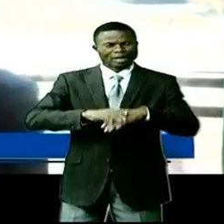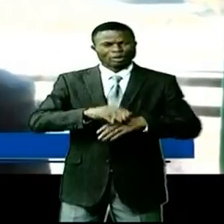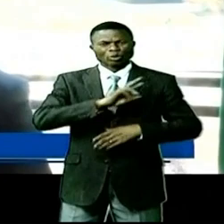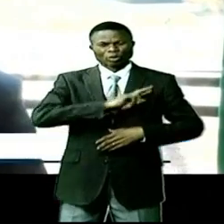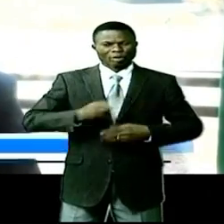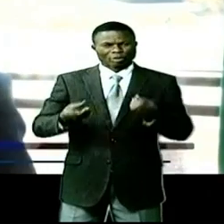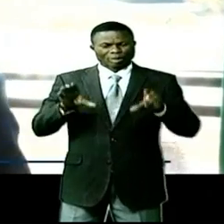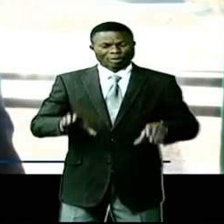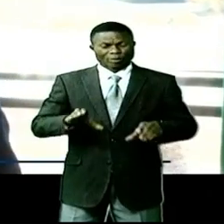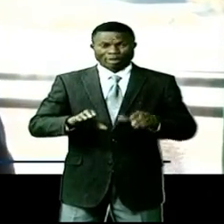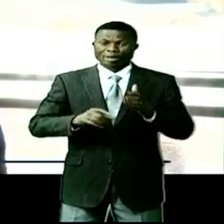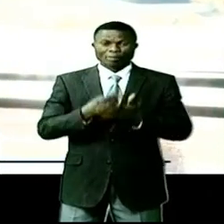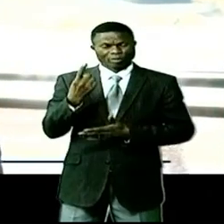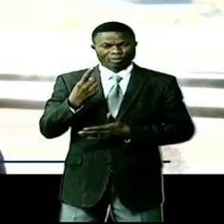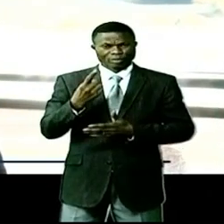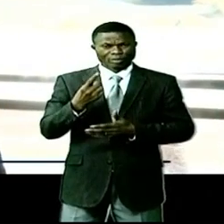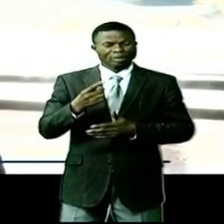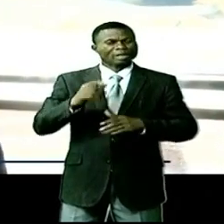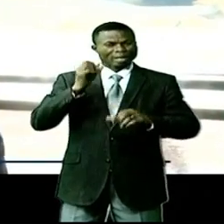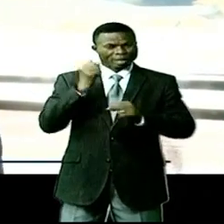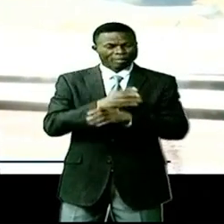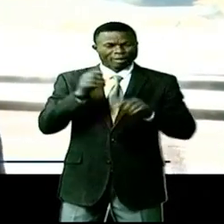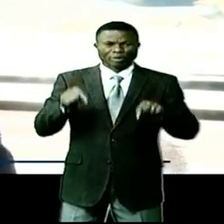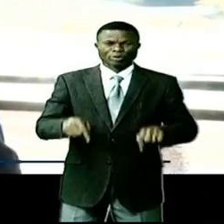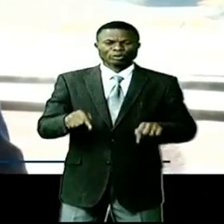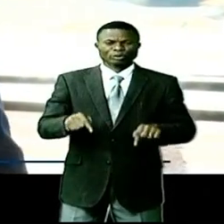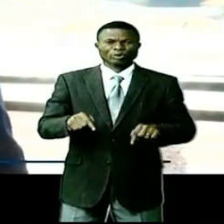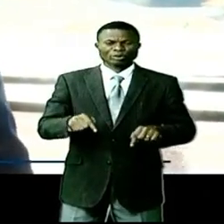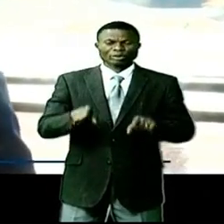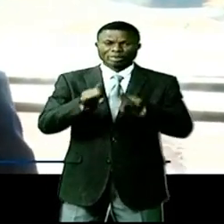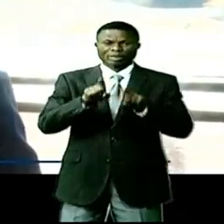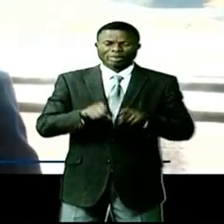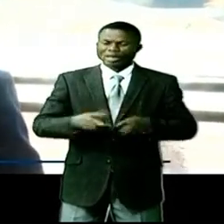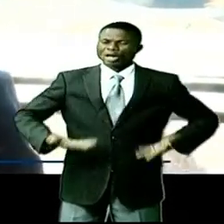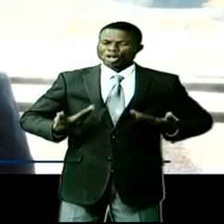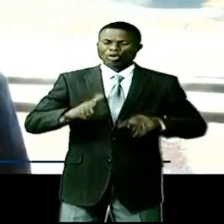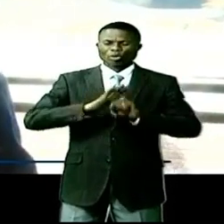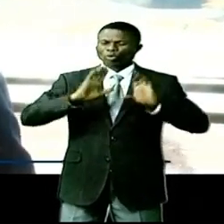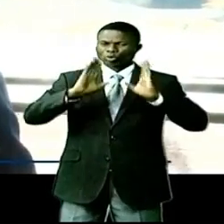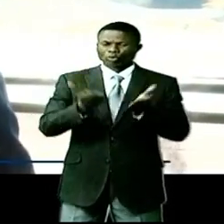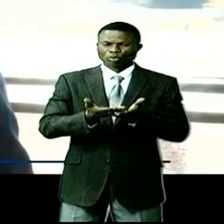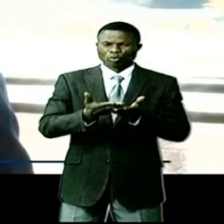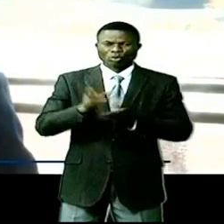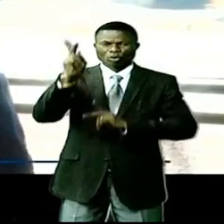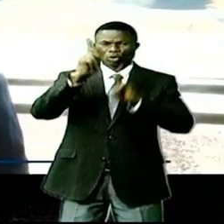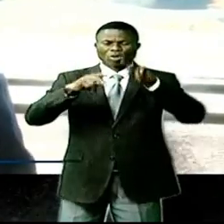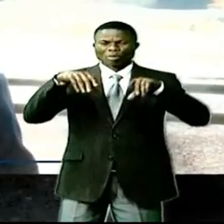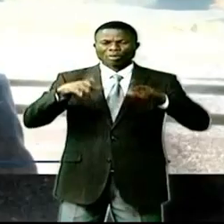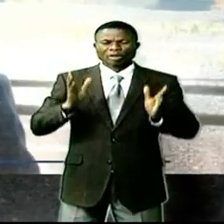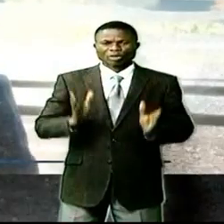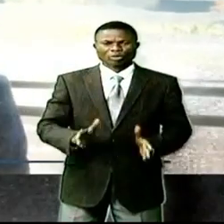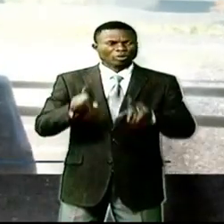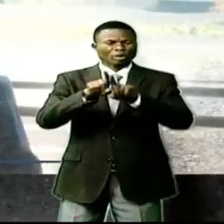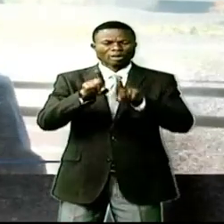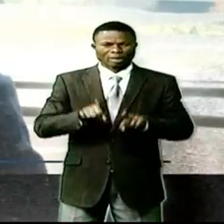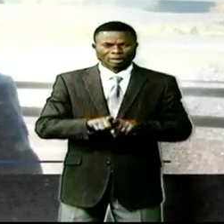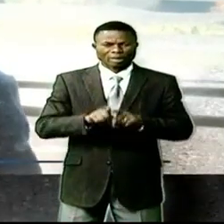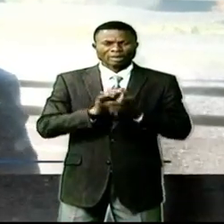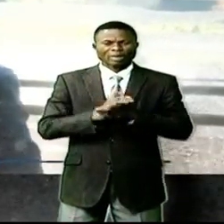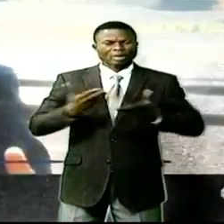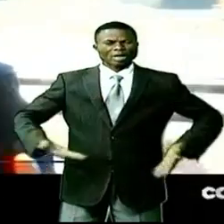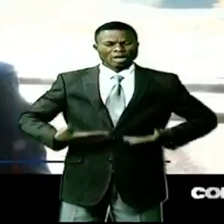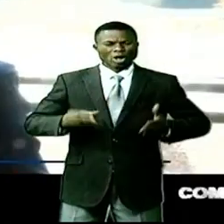Et je pense que cela s'accomplit aujourd'hui. Et j'ai salué tout le peuple congolais. En plus, je suis également